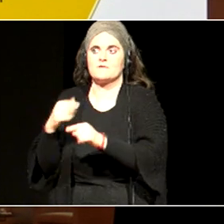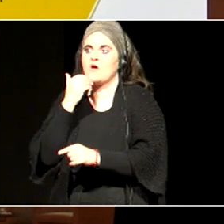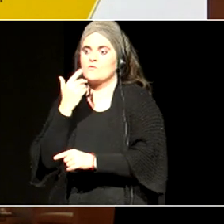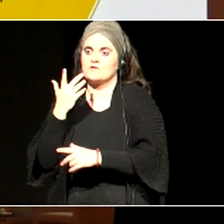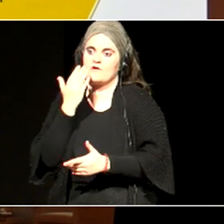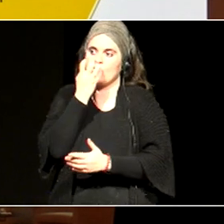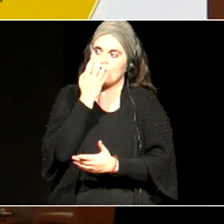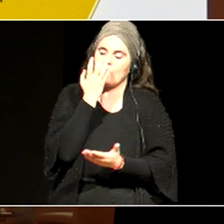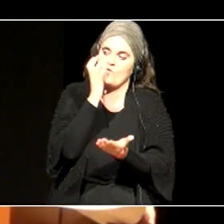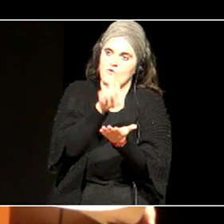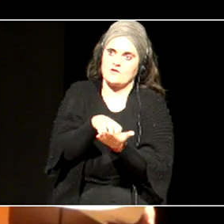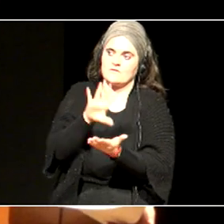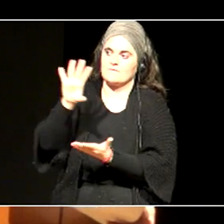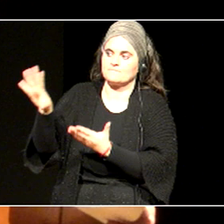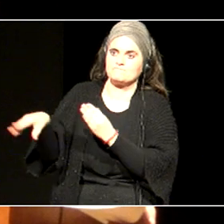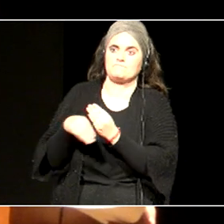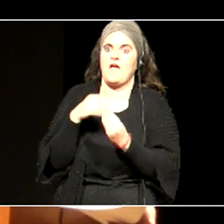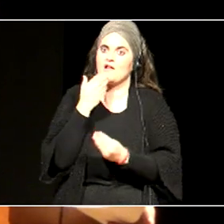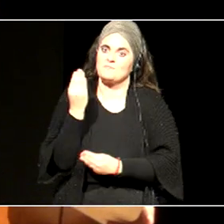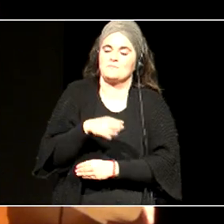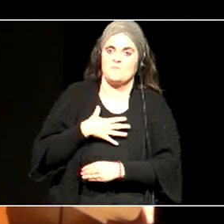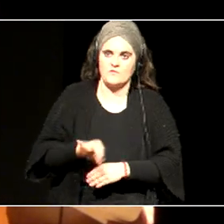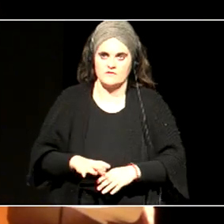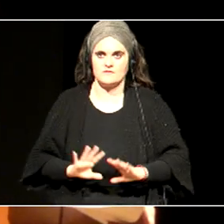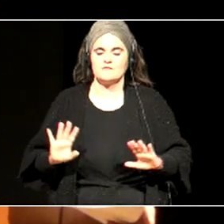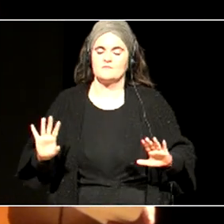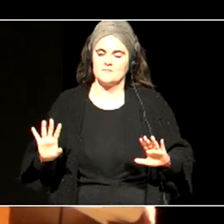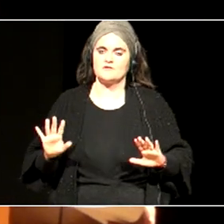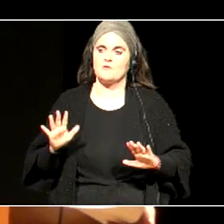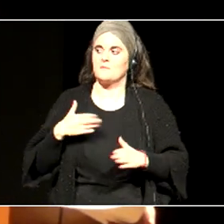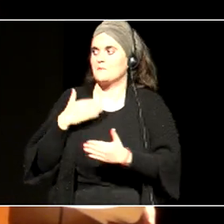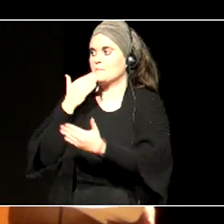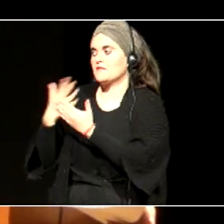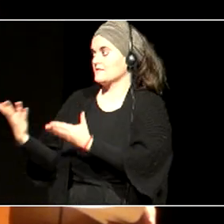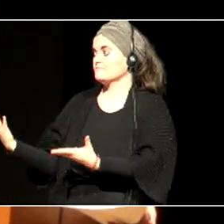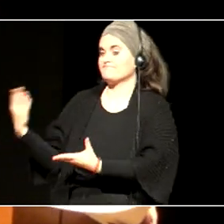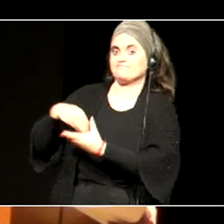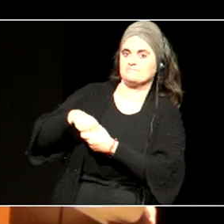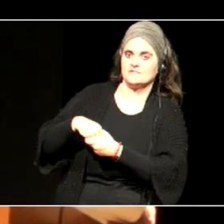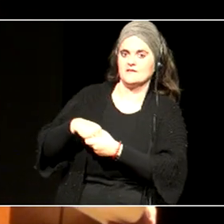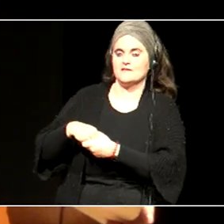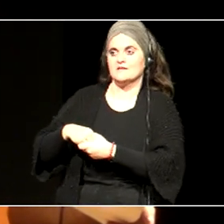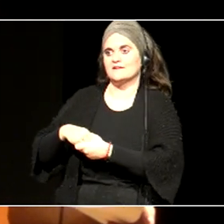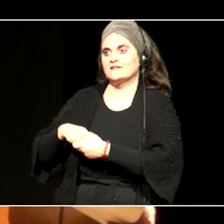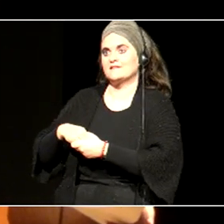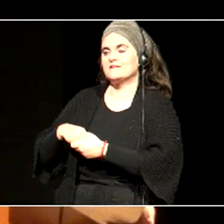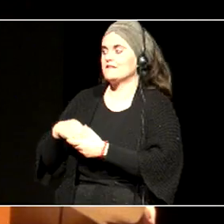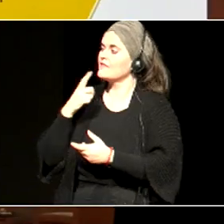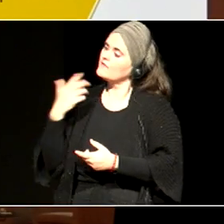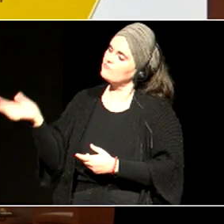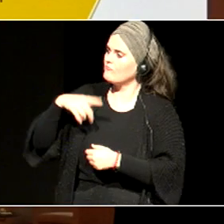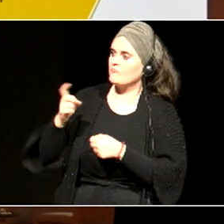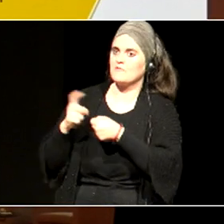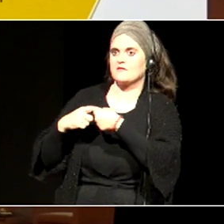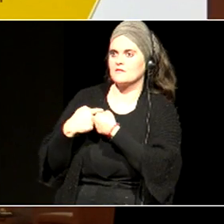eskolan emoteko ere, jakin egin behar dugu, zelan parte hartu, zanai dut, parte hartu, bai,